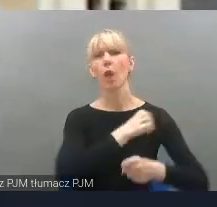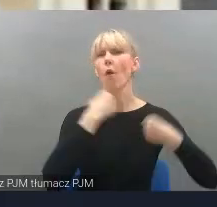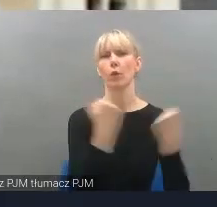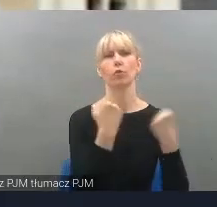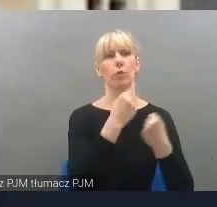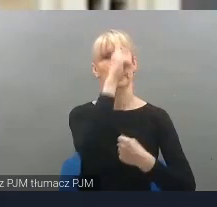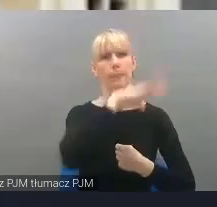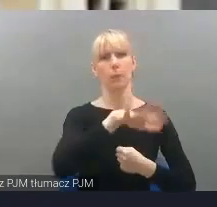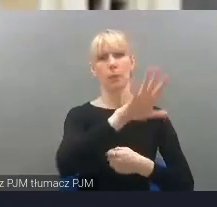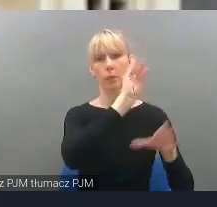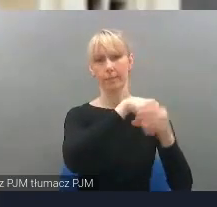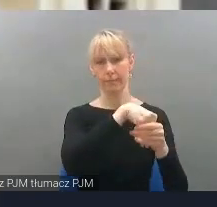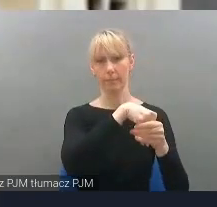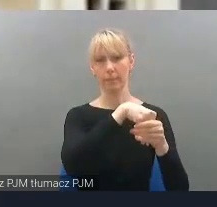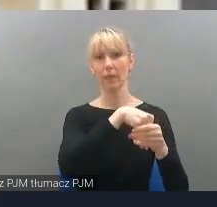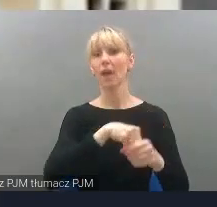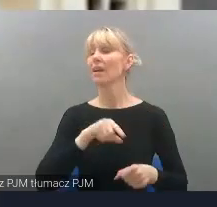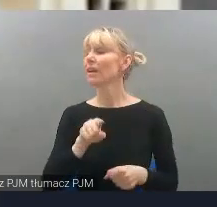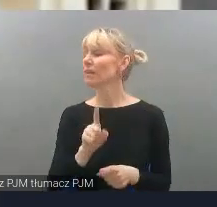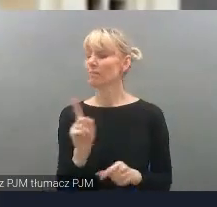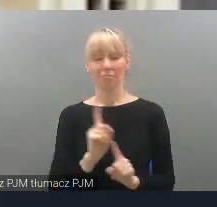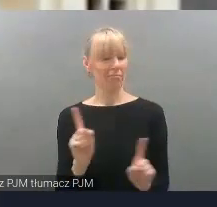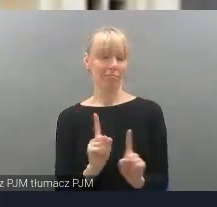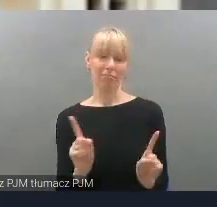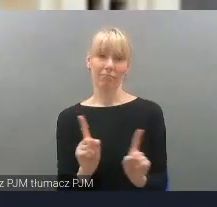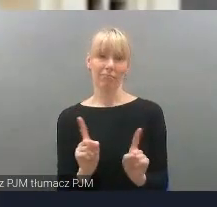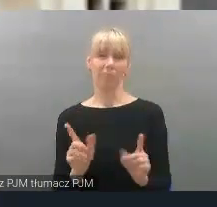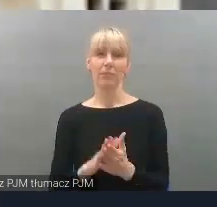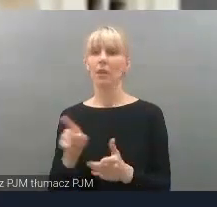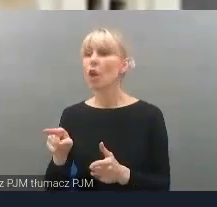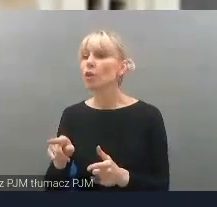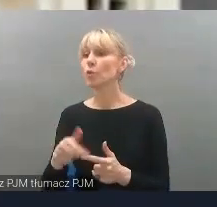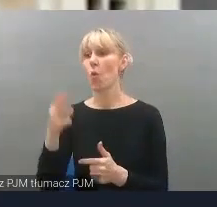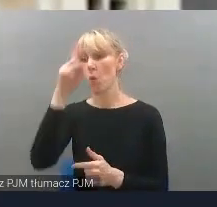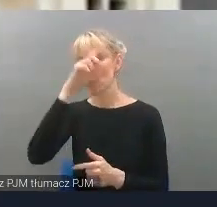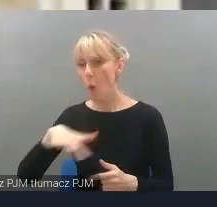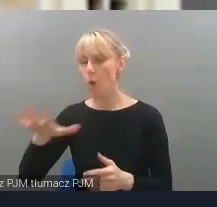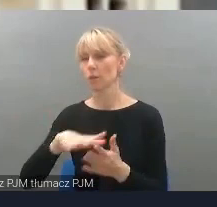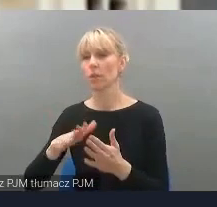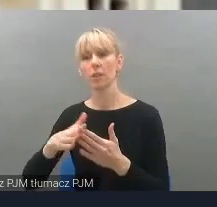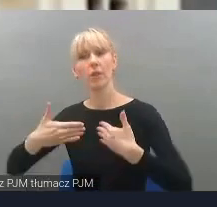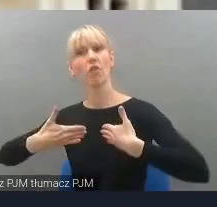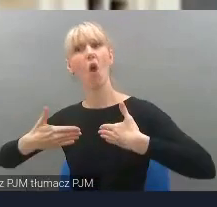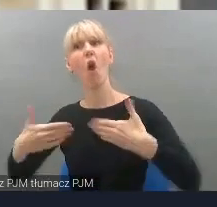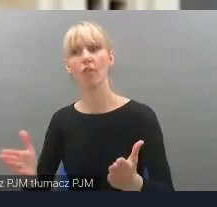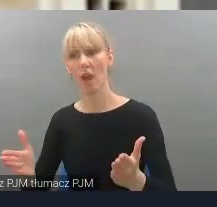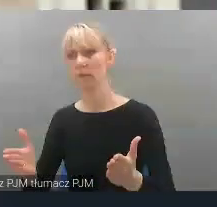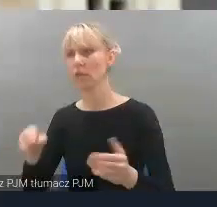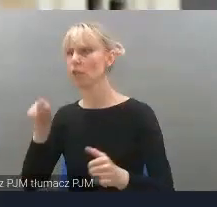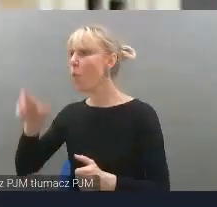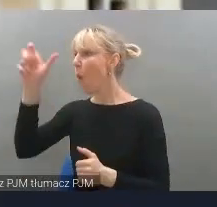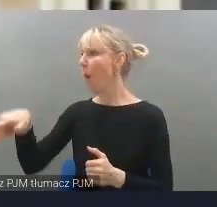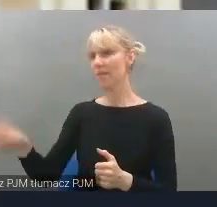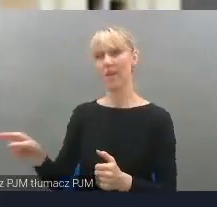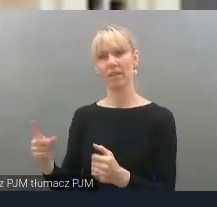ale to nie jest tak. Znaczy pełne funkcjonowanie w społeczeństwie jest wtedy, kiedy to społeczeństwo jest otwarte na każdego obywatela, a nie na odwrót. To my musimy się